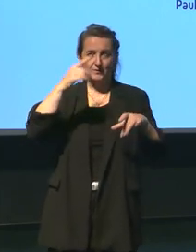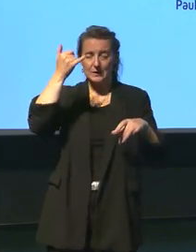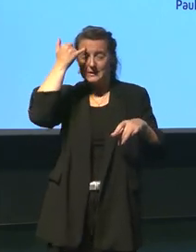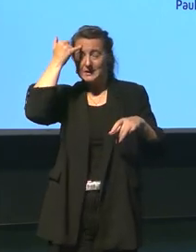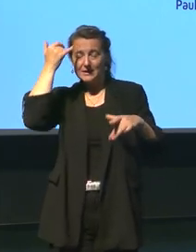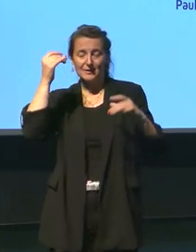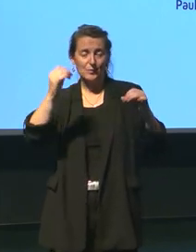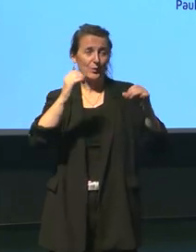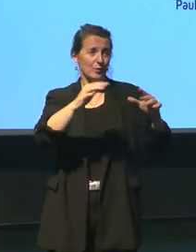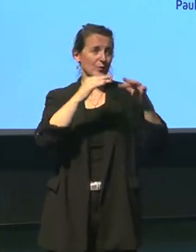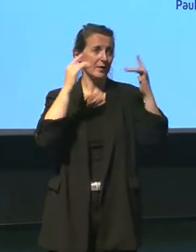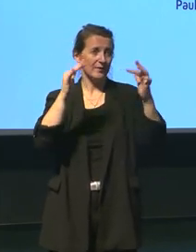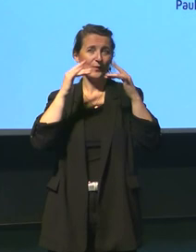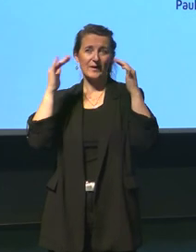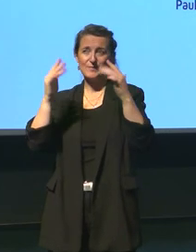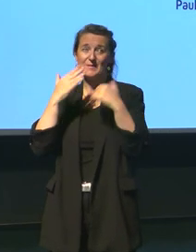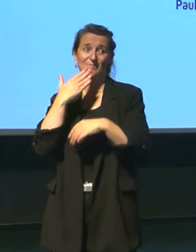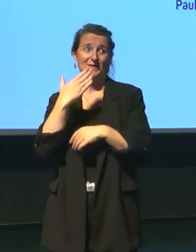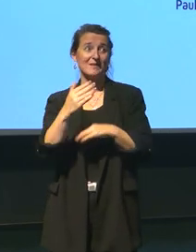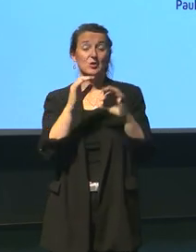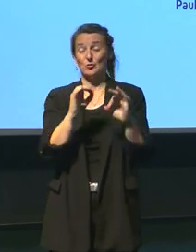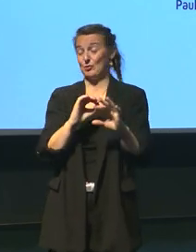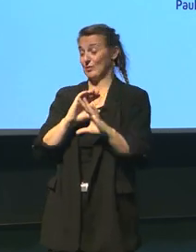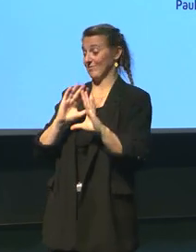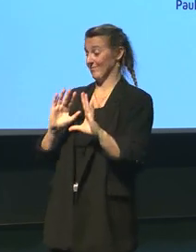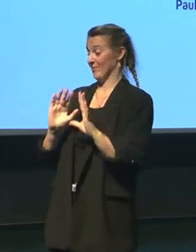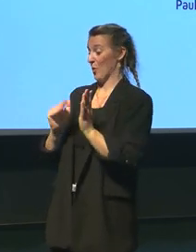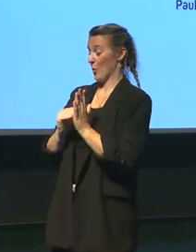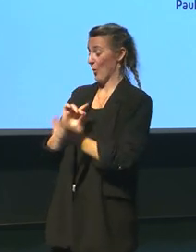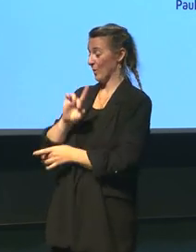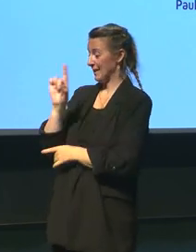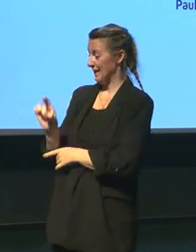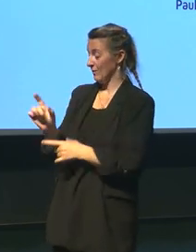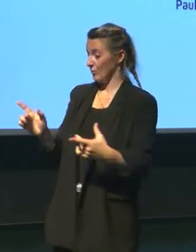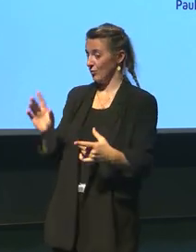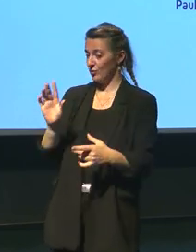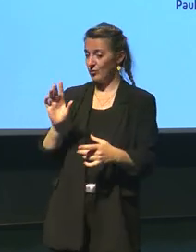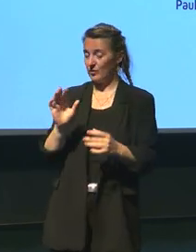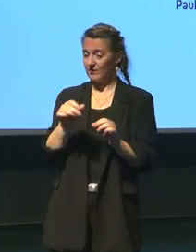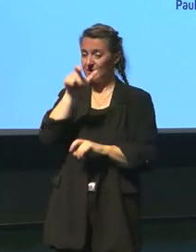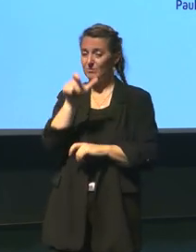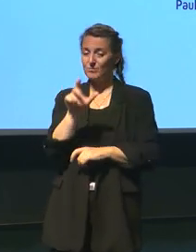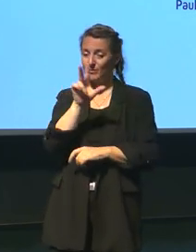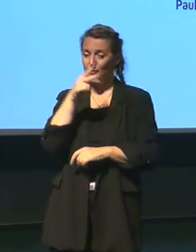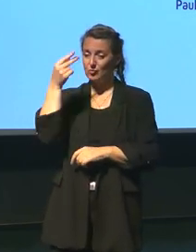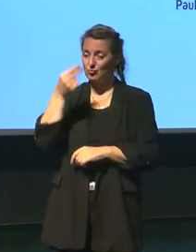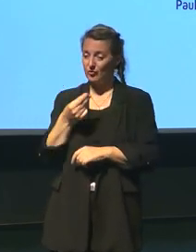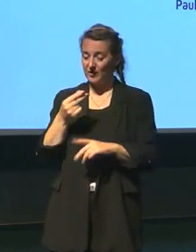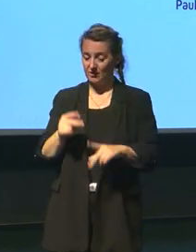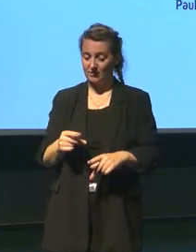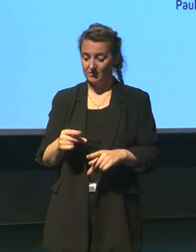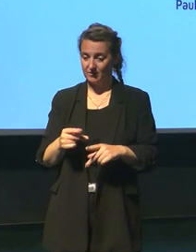aspirer merci une autre question aussi est-ce que Jules Verne de son vivant a pu